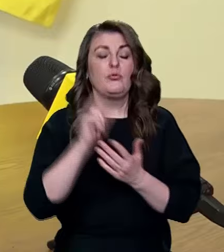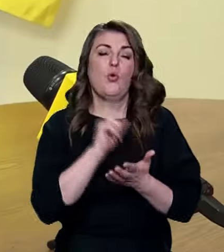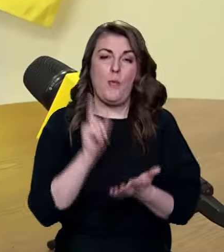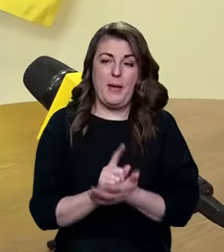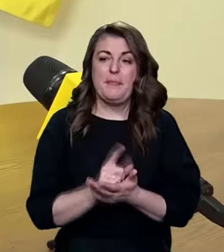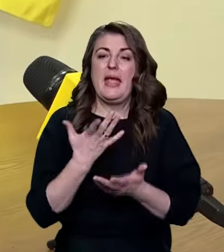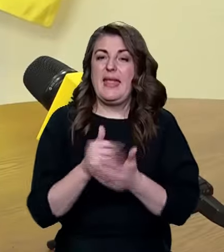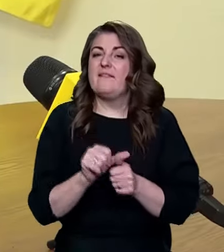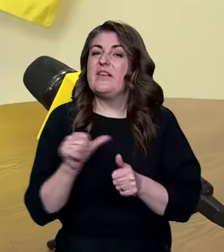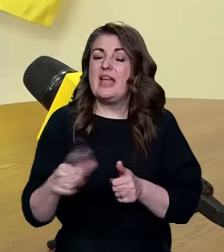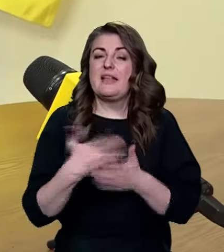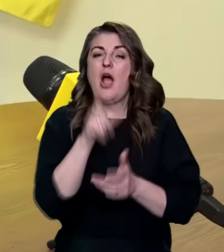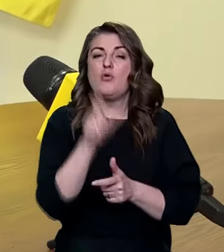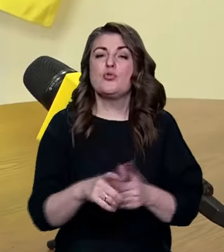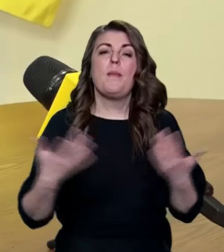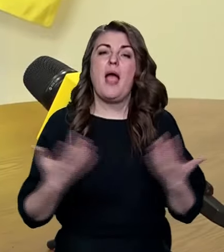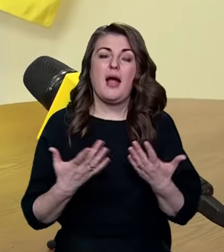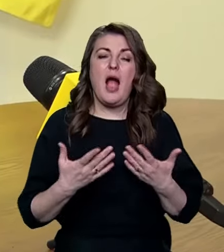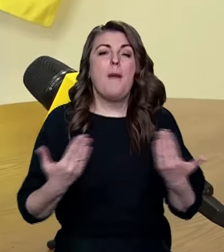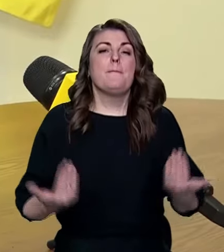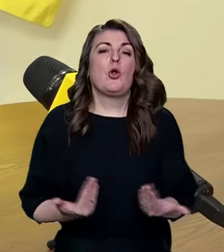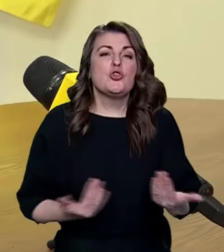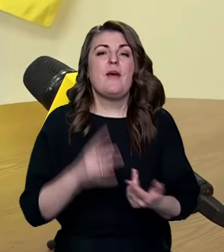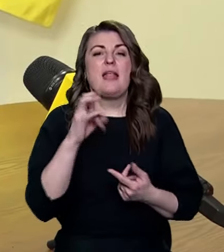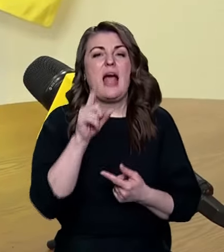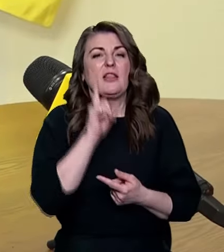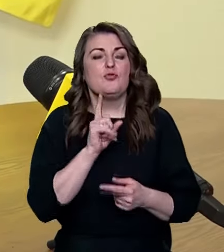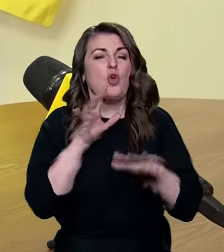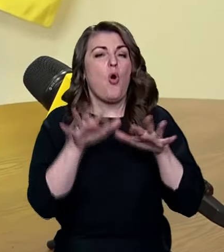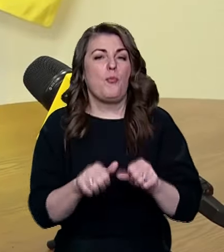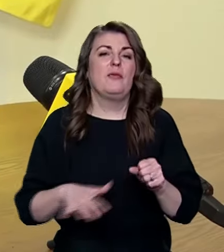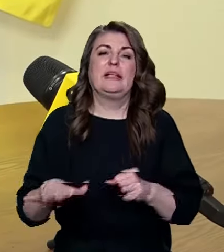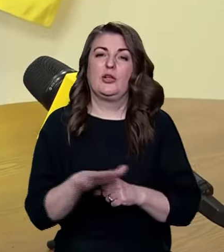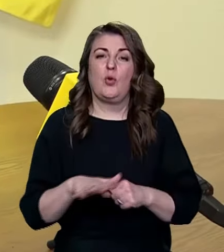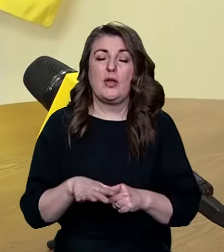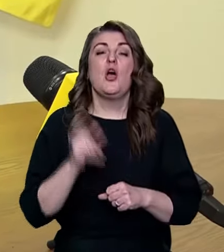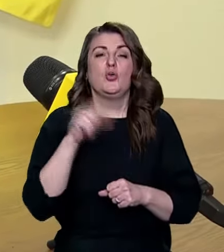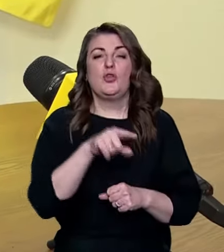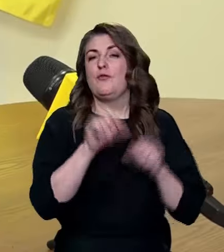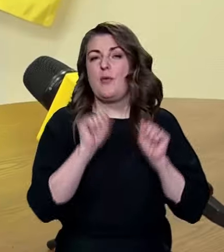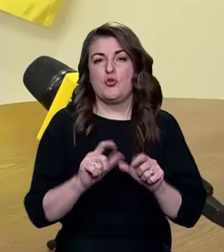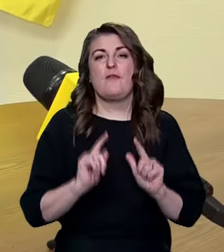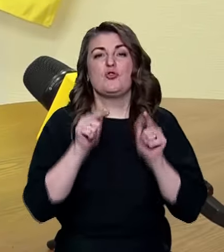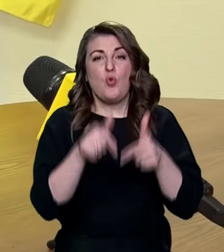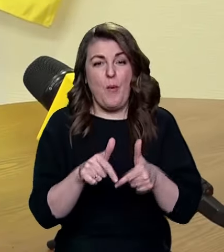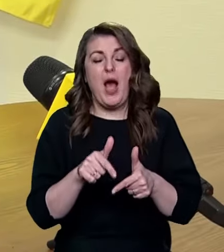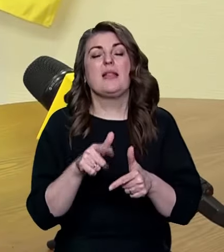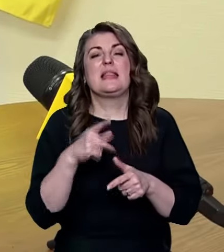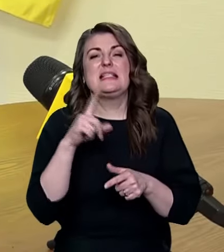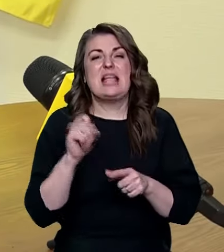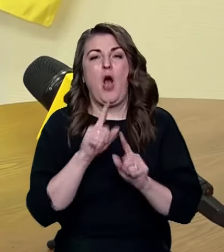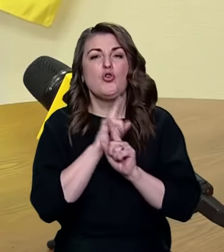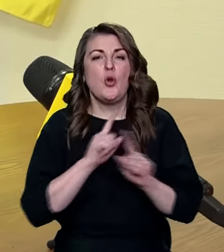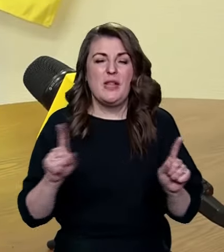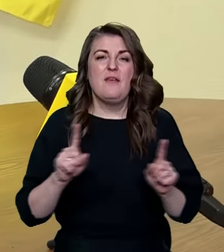виняток, а це є особа, яка проживає на тимчасово окупованих територіях. Тоді вона може вступати за особливими